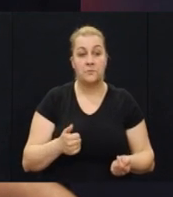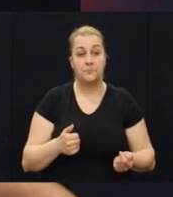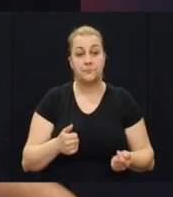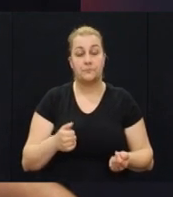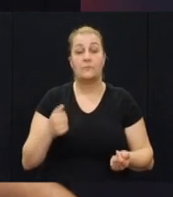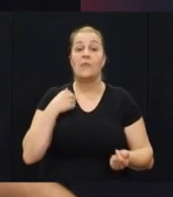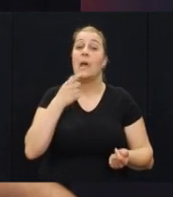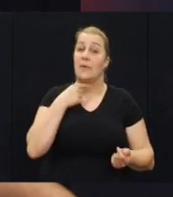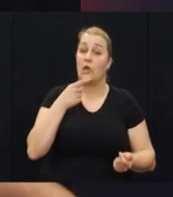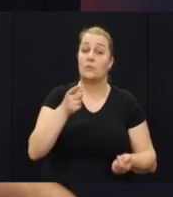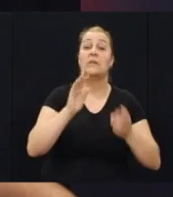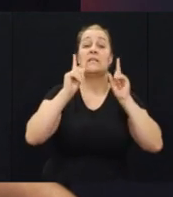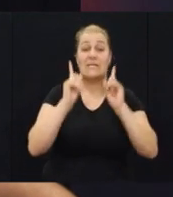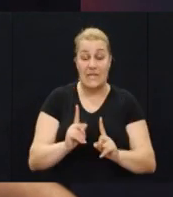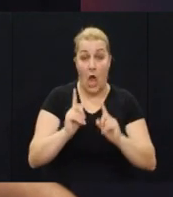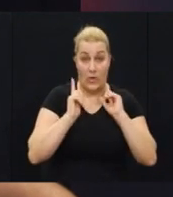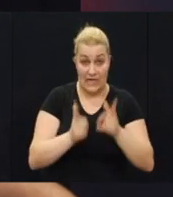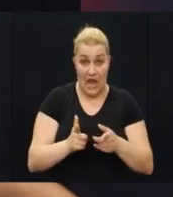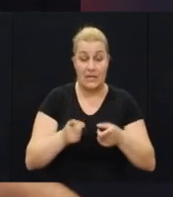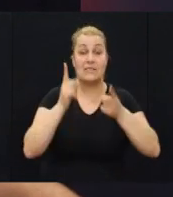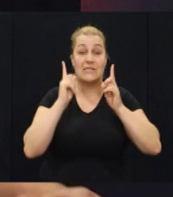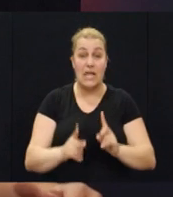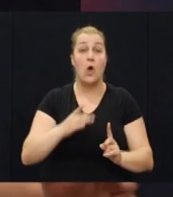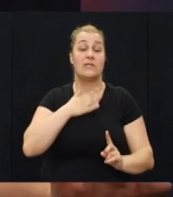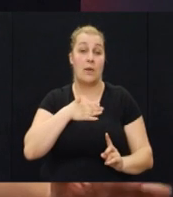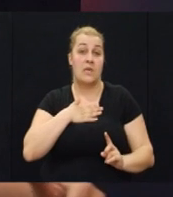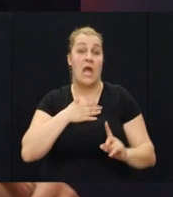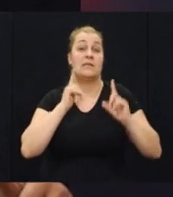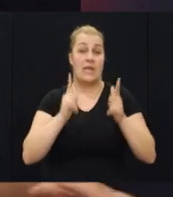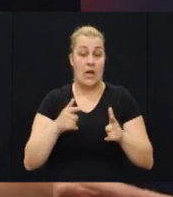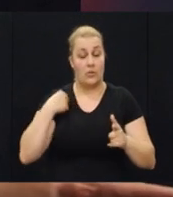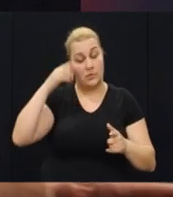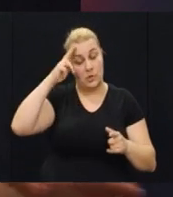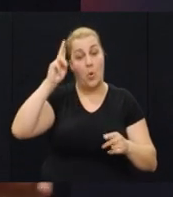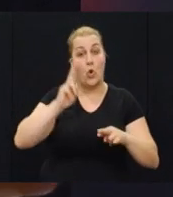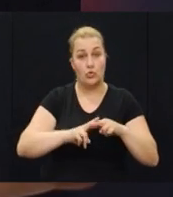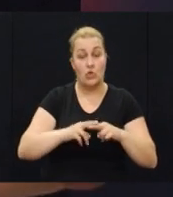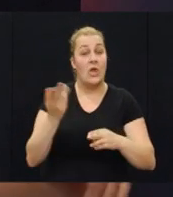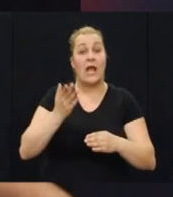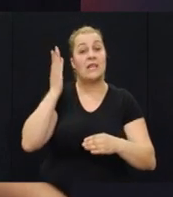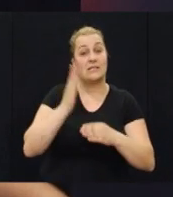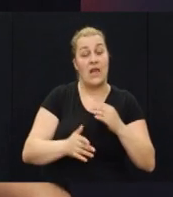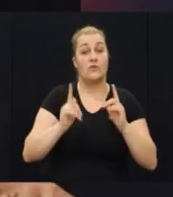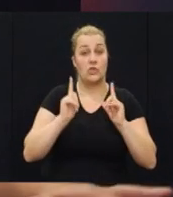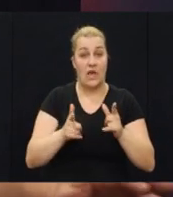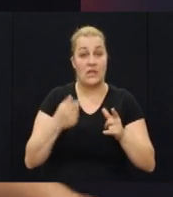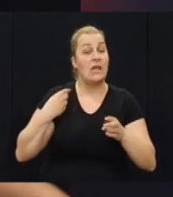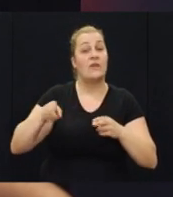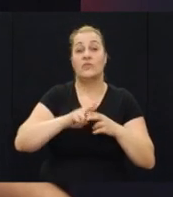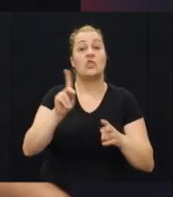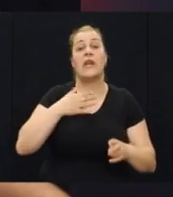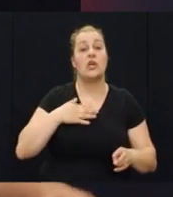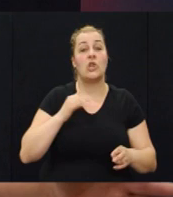rekao bi na to stao je rat stao sam i ja sa ratom tako sam odredio kad stane rat više ne želim biti u